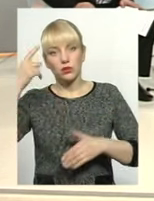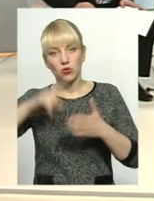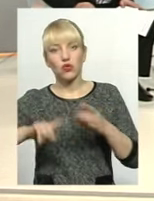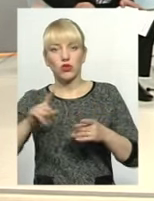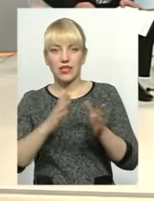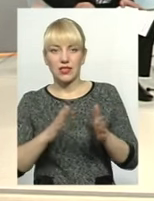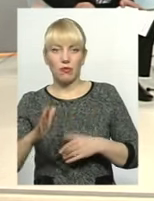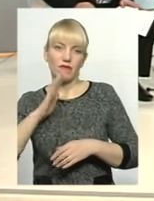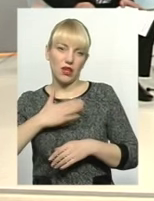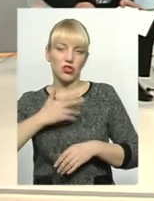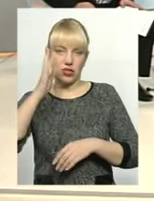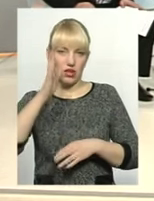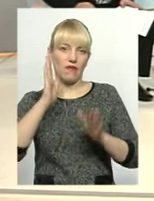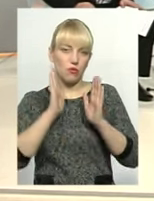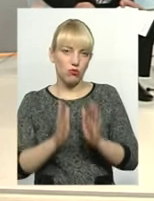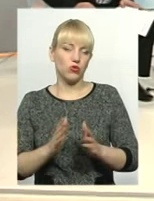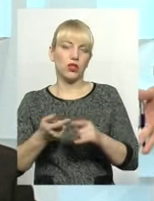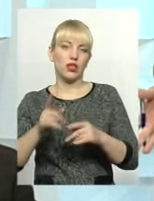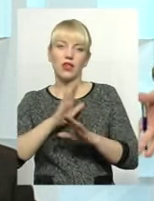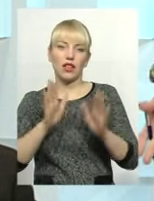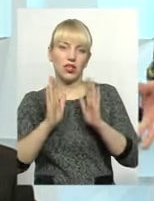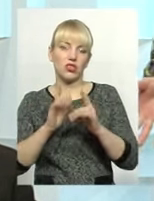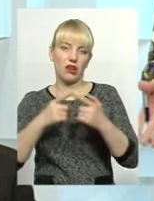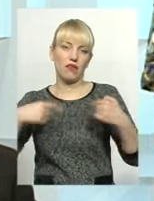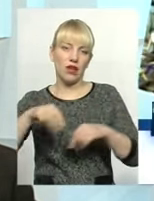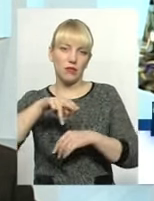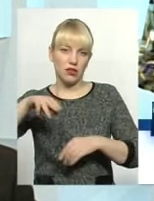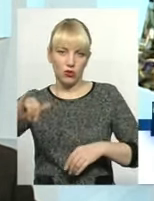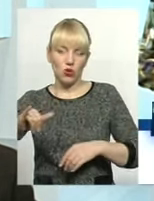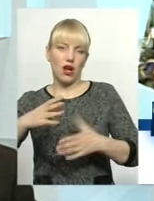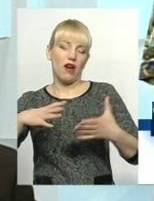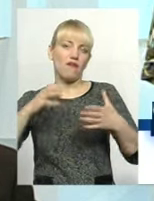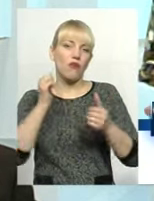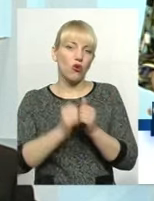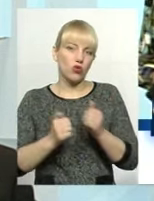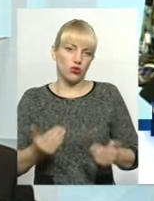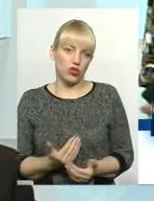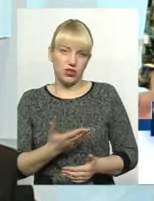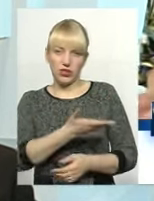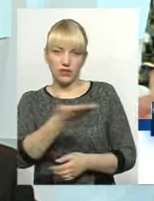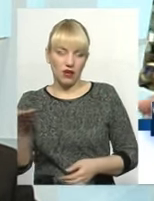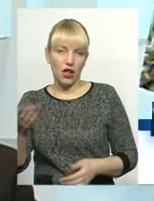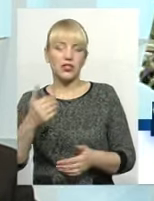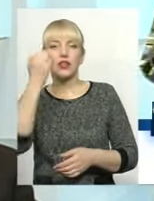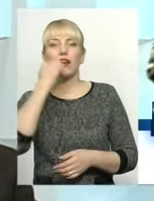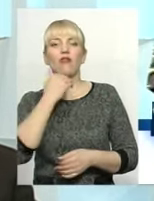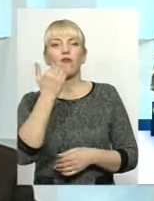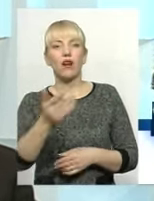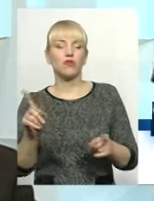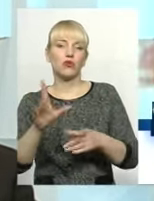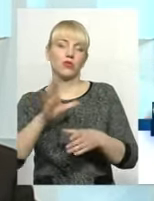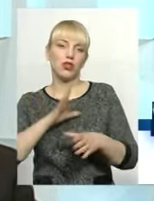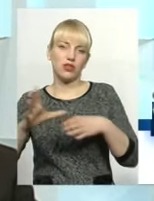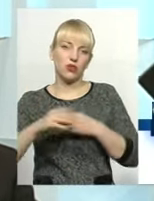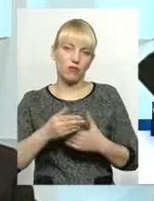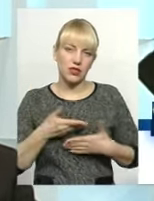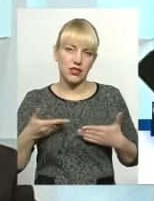стабільність в нашій державі настане, і не лише в галузі прохтифосвіти, а в житті. Дякую вам за те, що ви знайшли